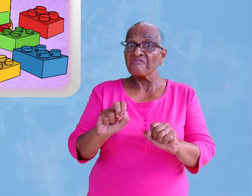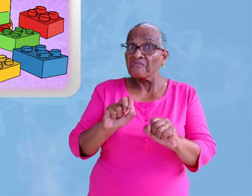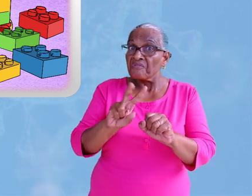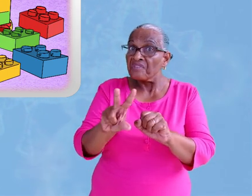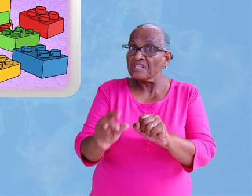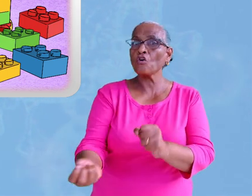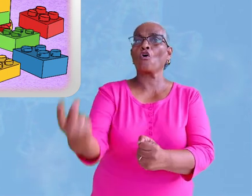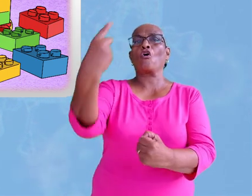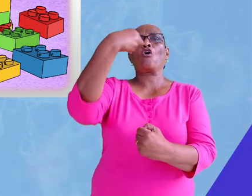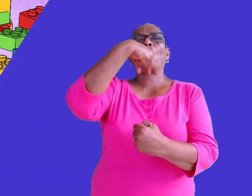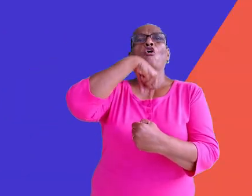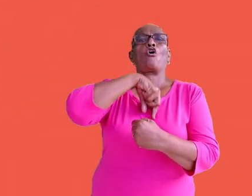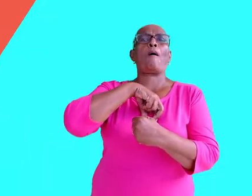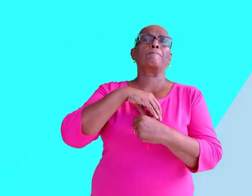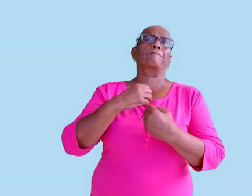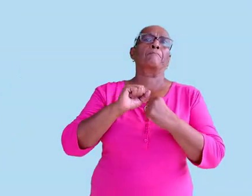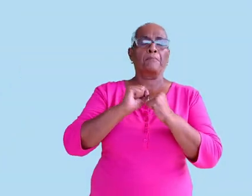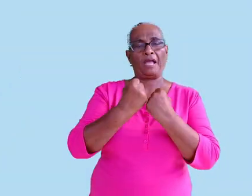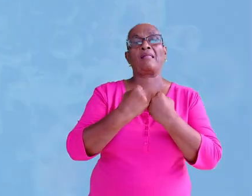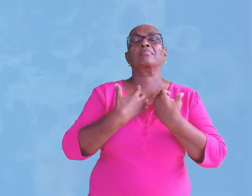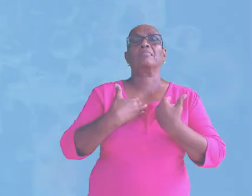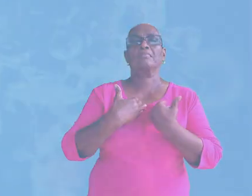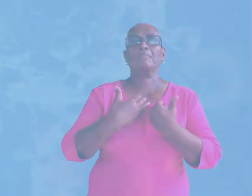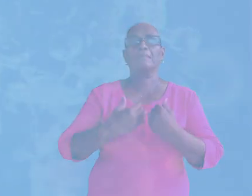op jezelf overbrengt.